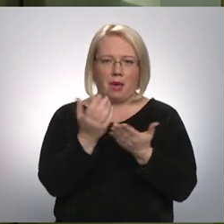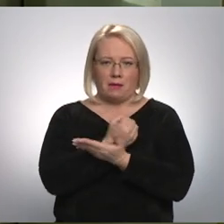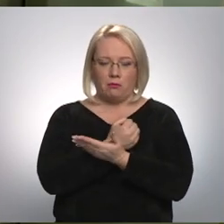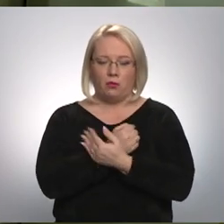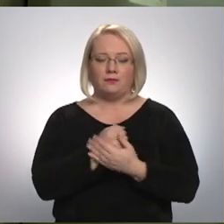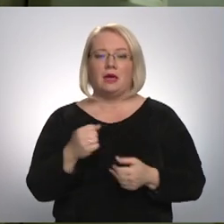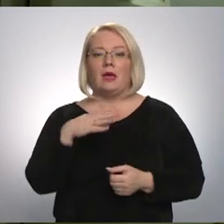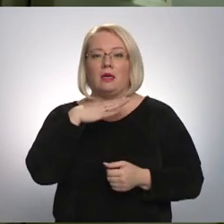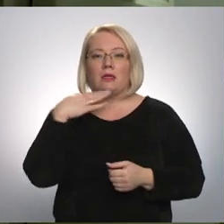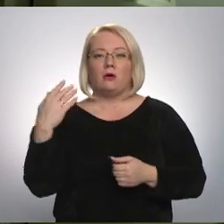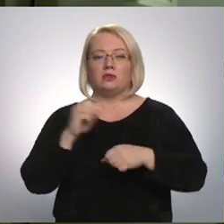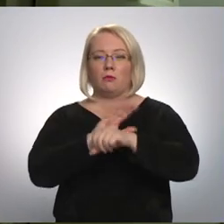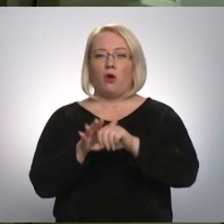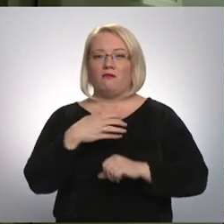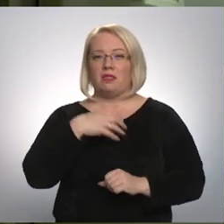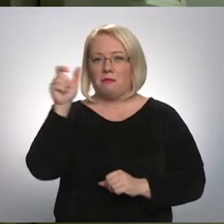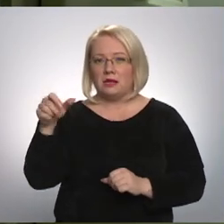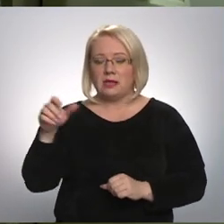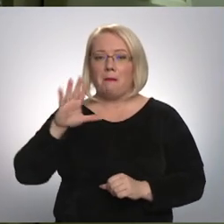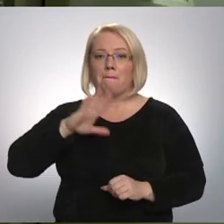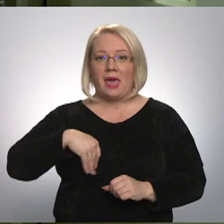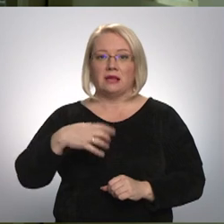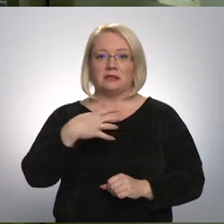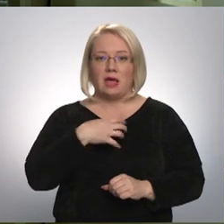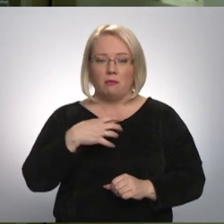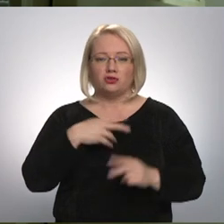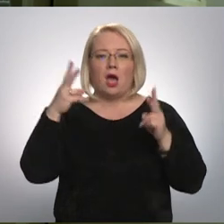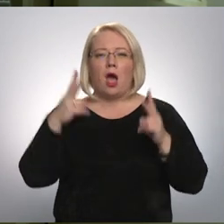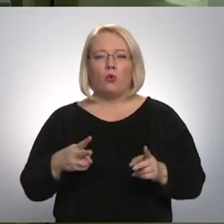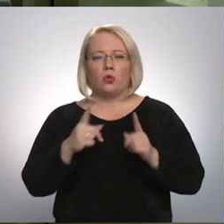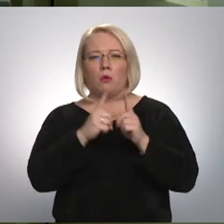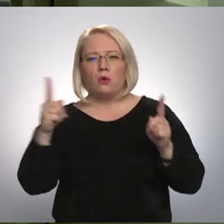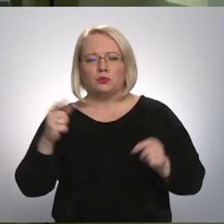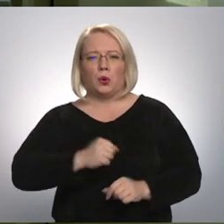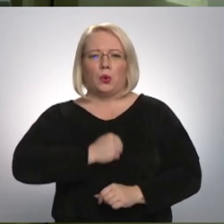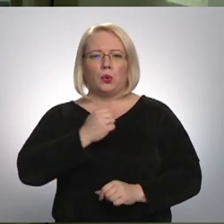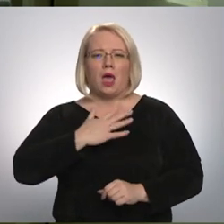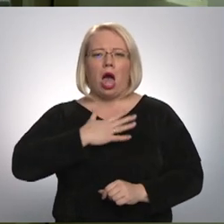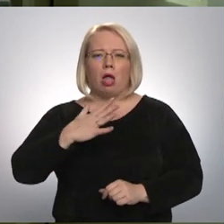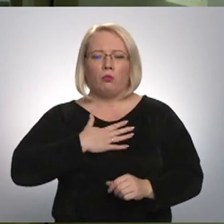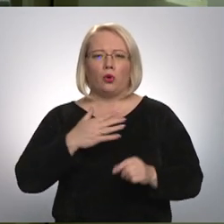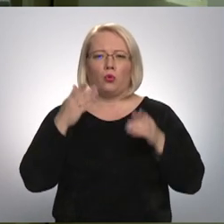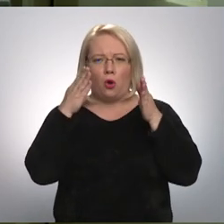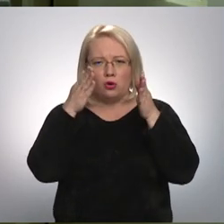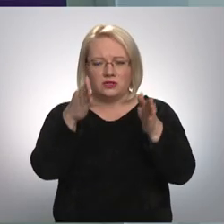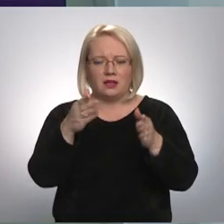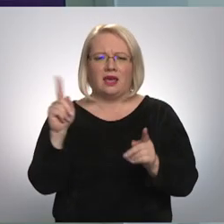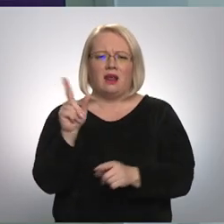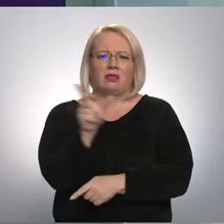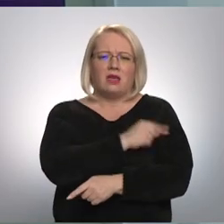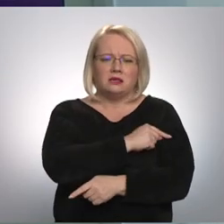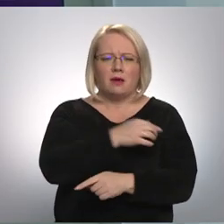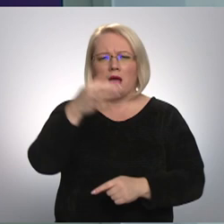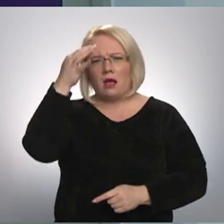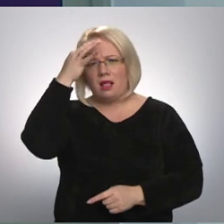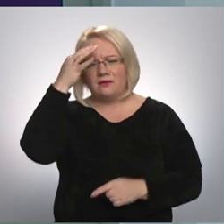Daudziem COVID-19 pacientiem vēl ilgi pēc slimības akūtā posma var būt grūti alpot un koncentrēties. Māca nespēks, galvas